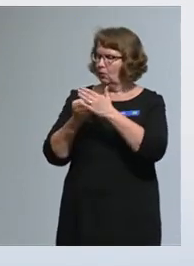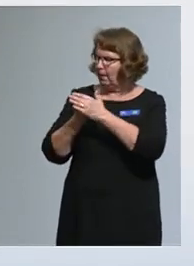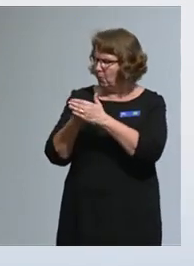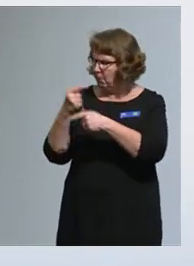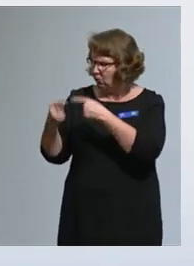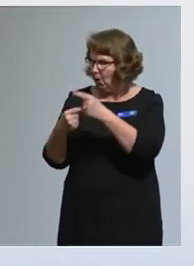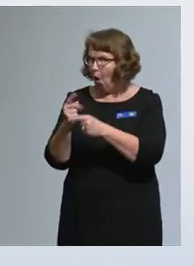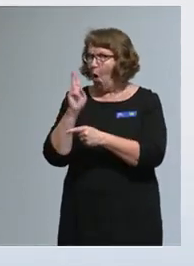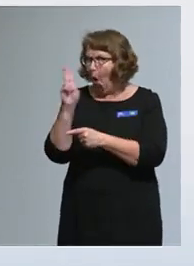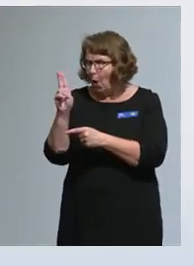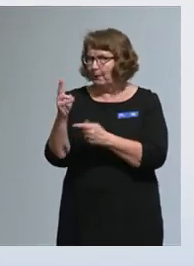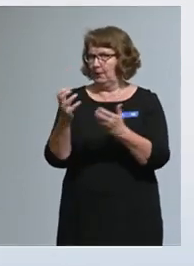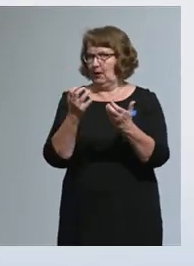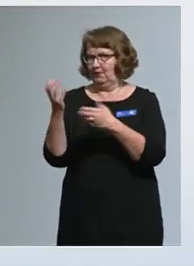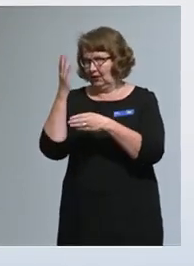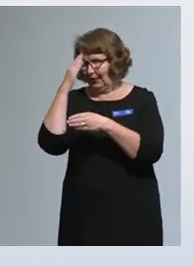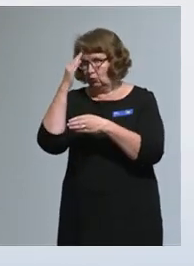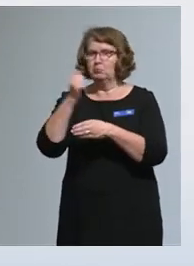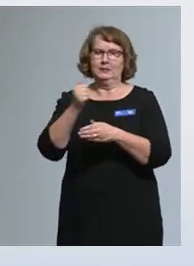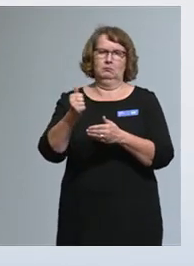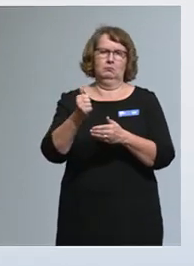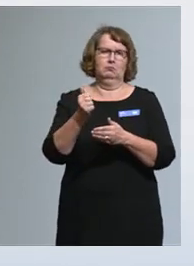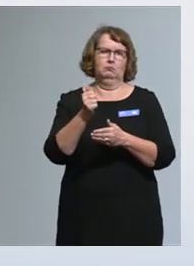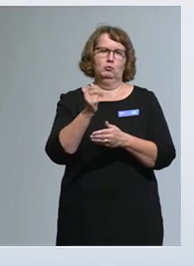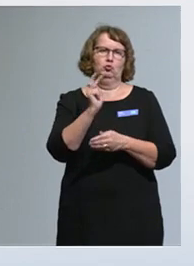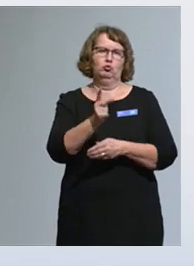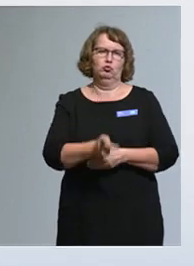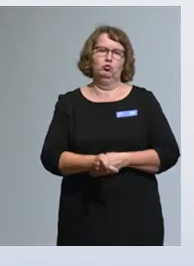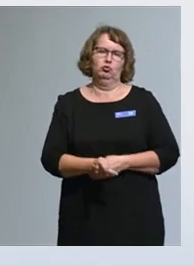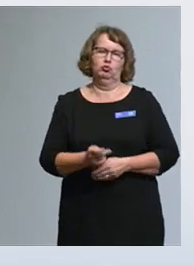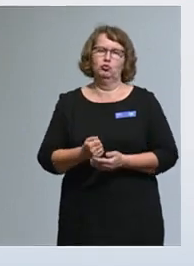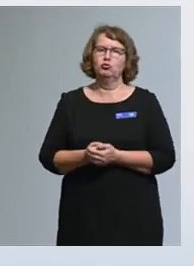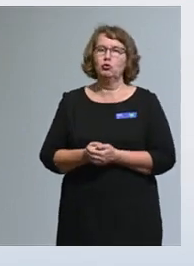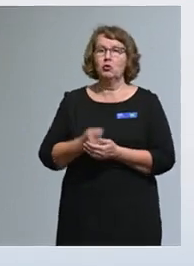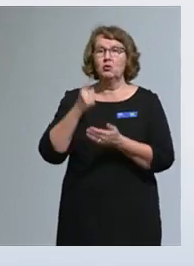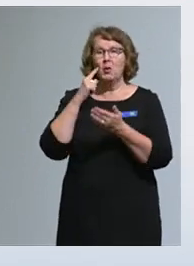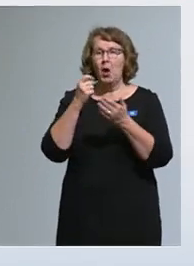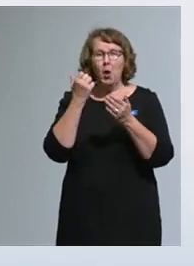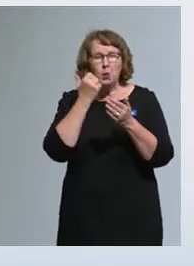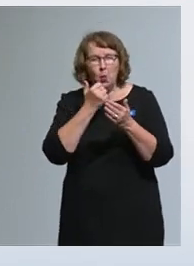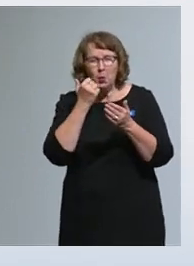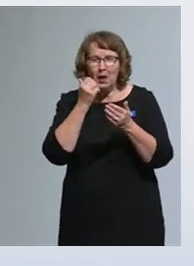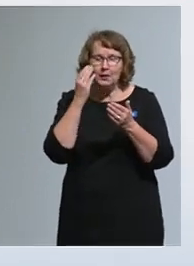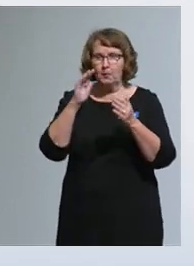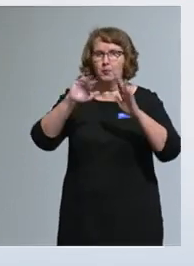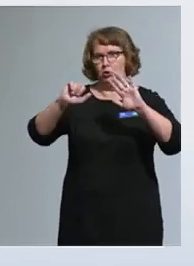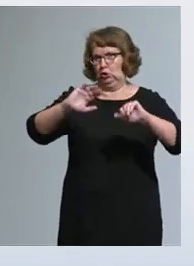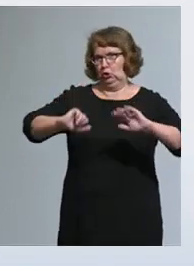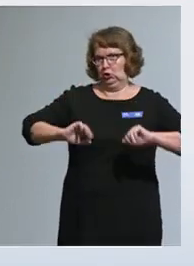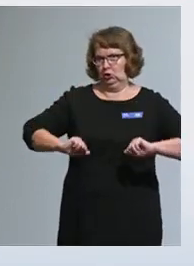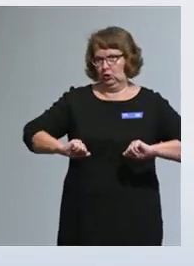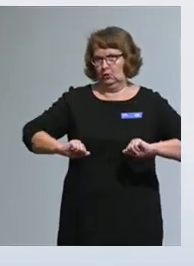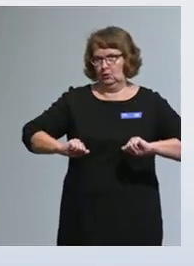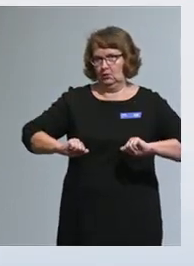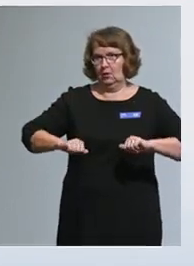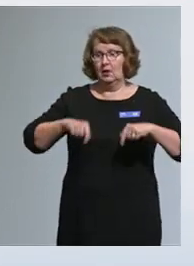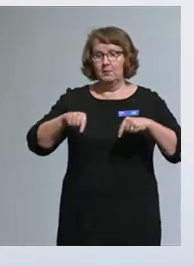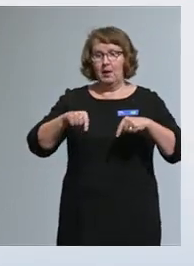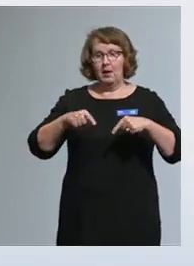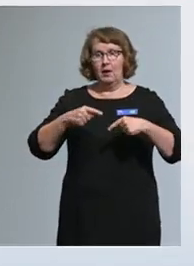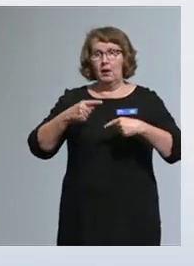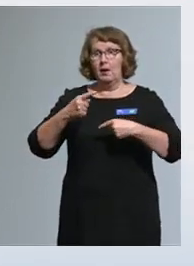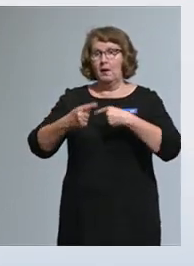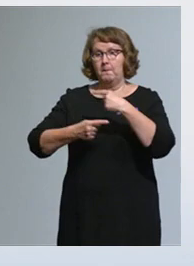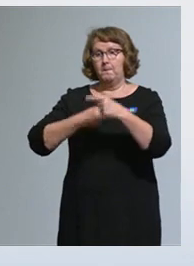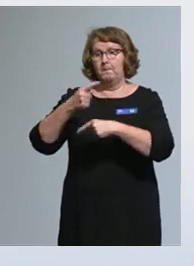tosiasiallisesti hyödynnetään. Eli viemme prosessiin niitä